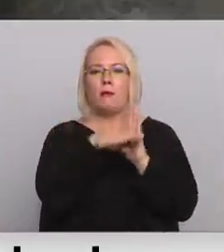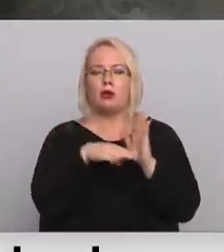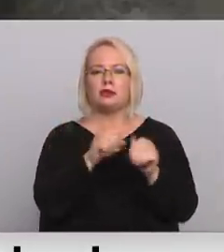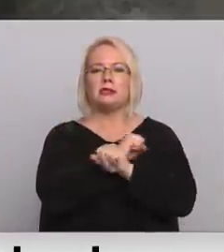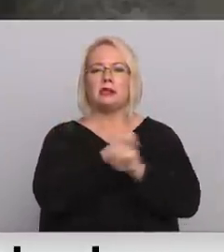-19.